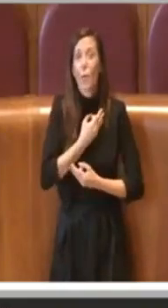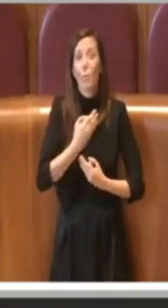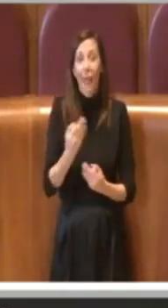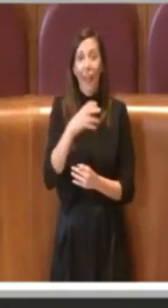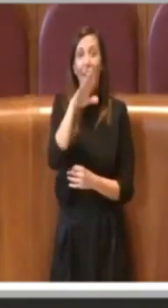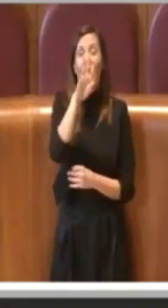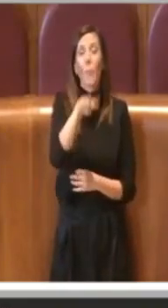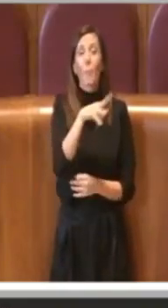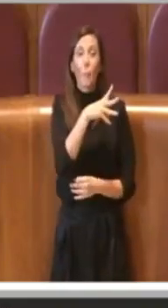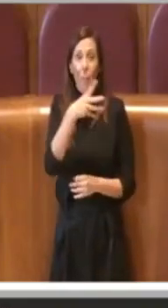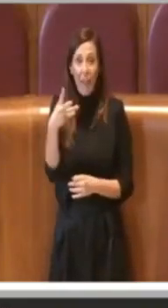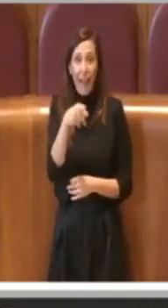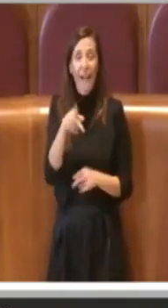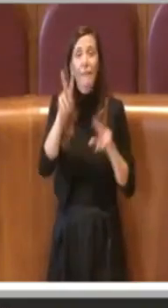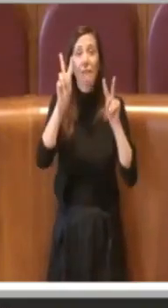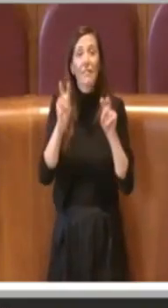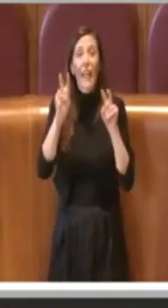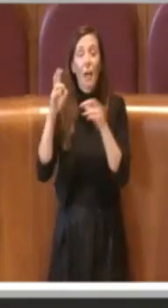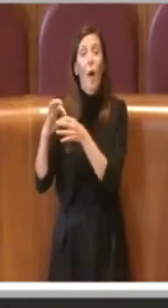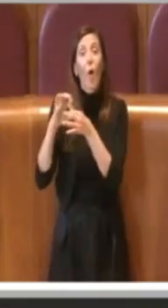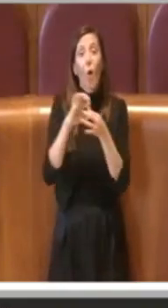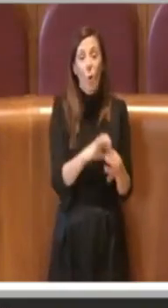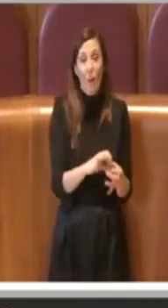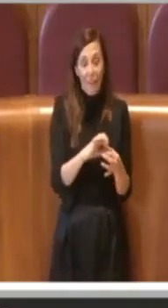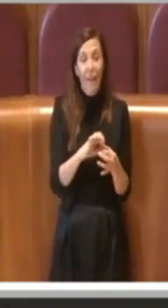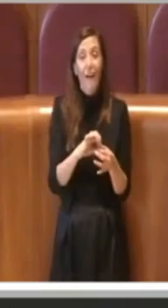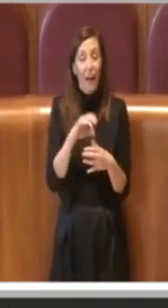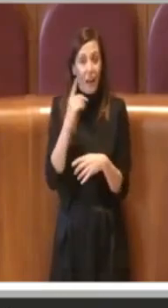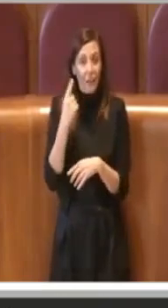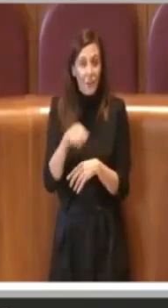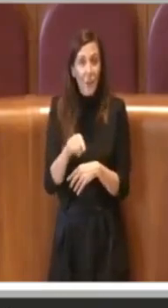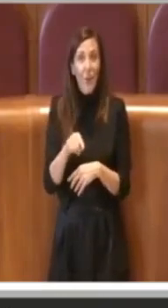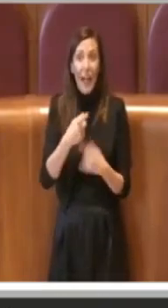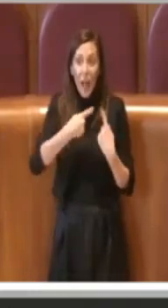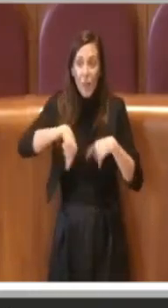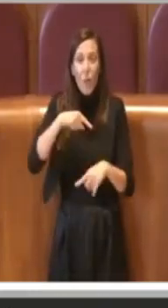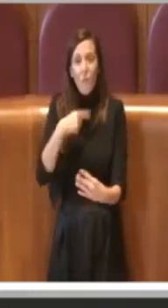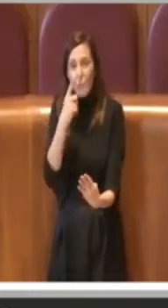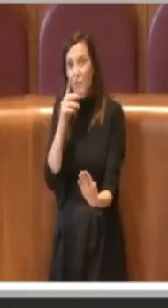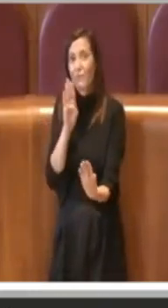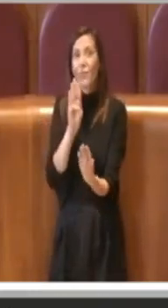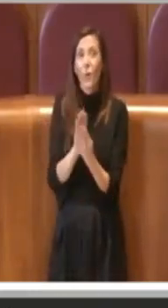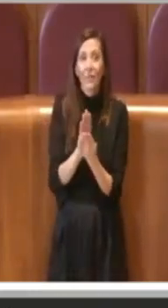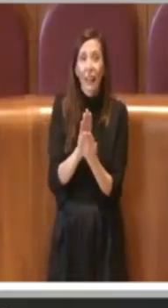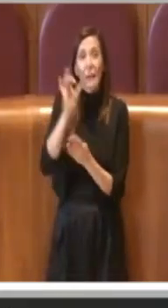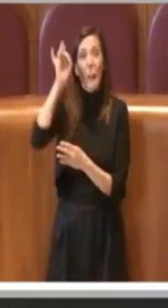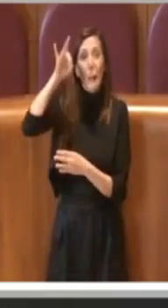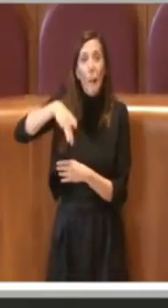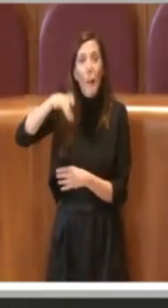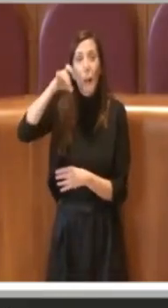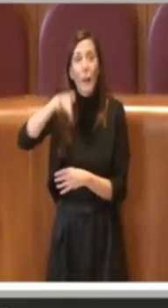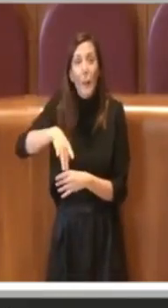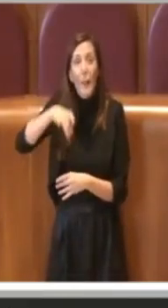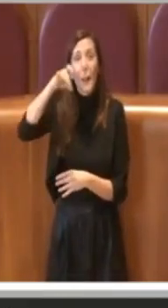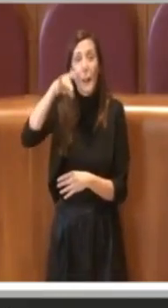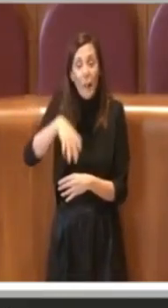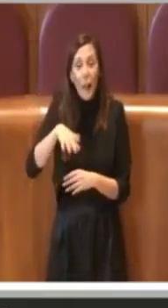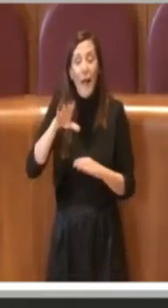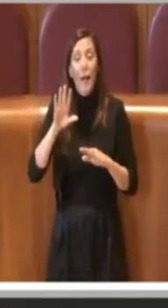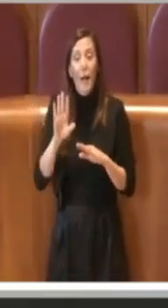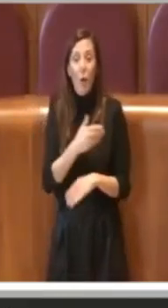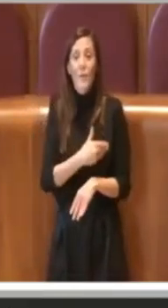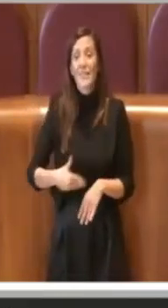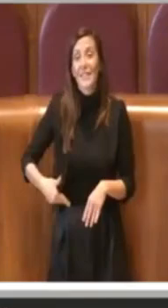un tema che oggi abbiamo trattato ma che purtroppo non conosce la consigliera Grancio,